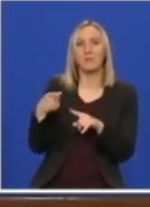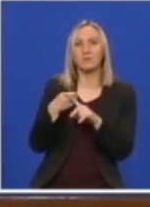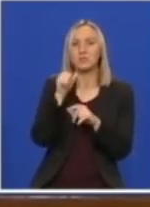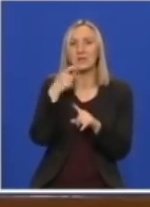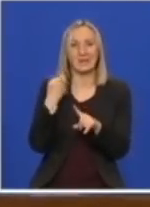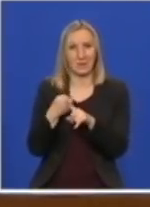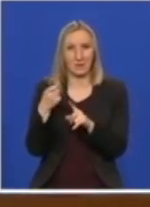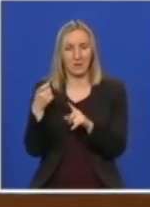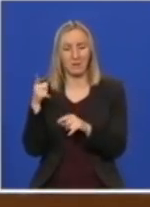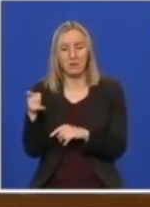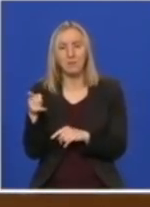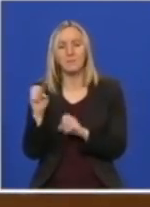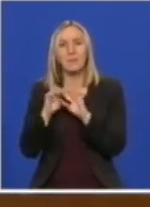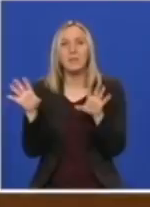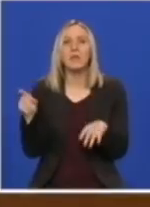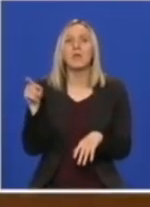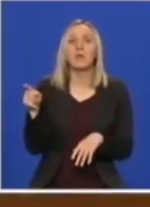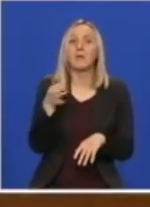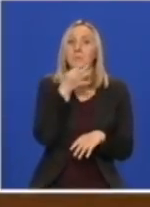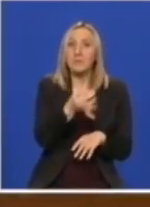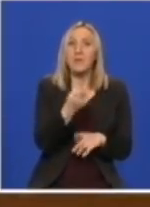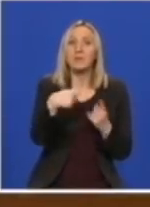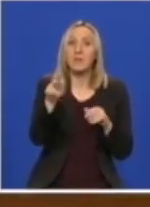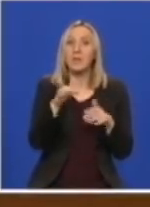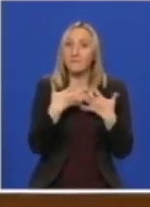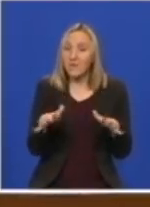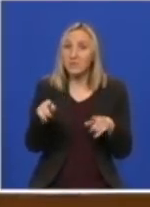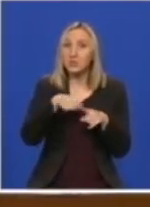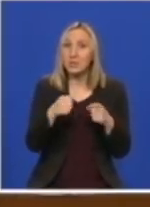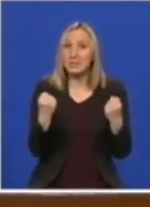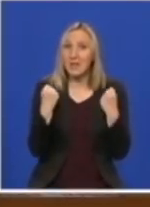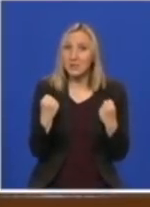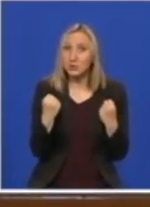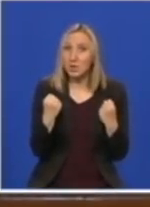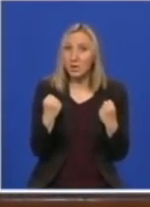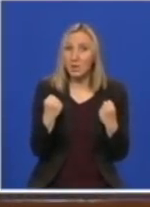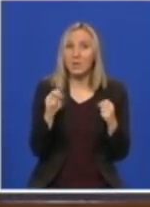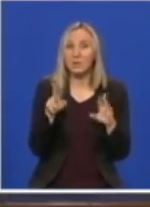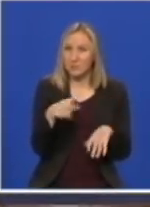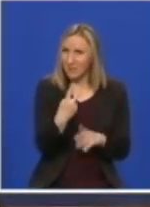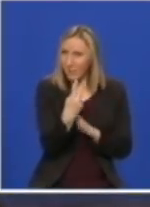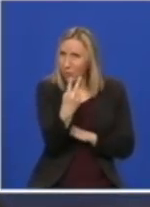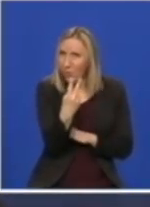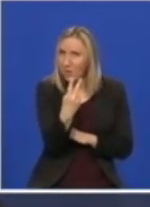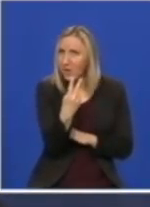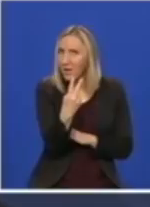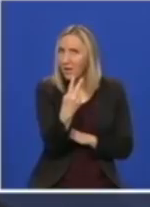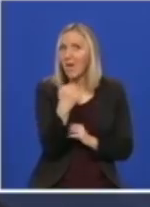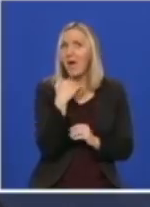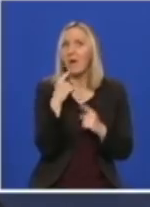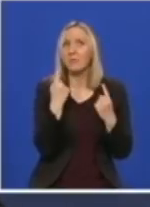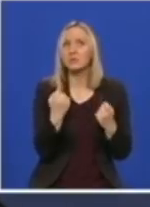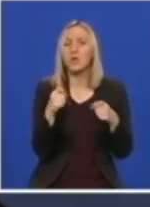postoje već zabeleženi slučajevi izlečenih, zato što je bilo nekih nezmeničnih informacija da ima dvoje i ukoliko